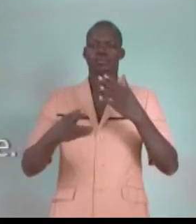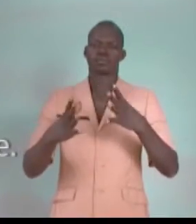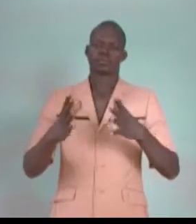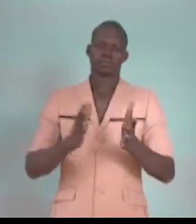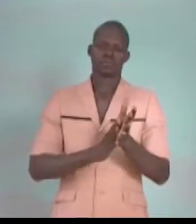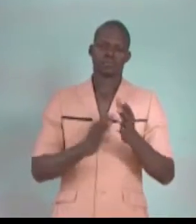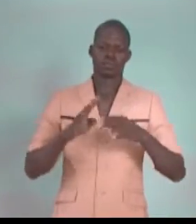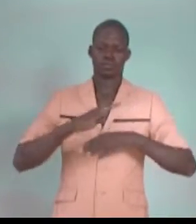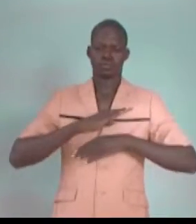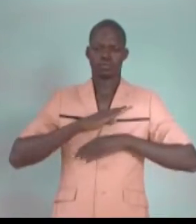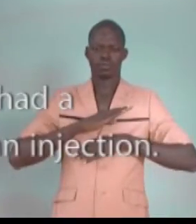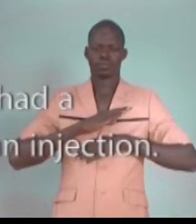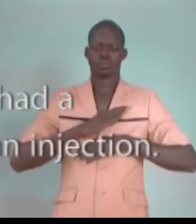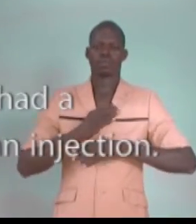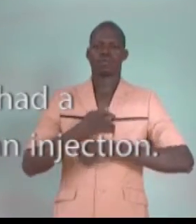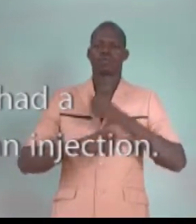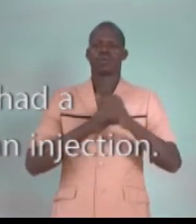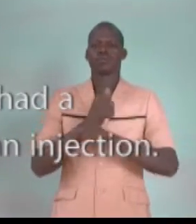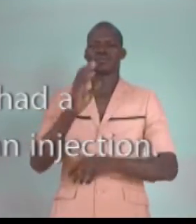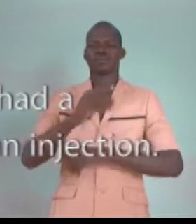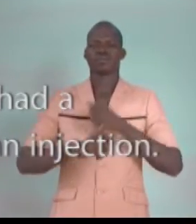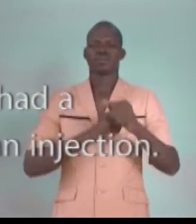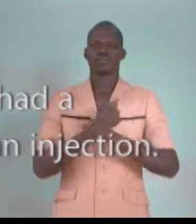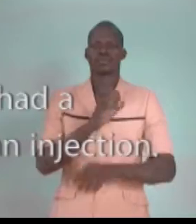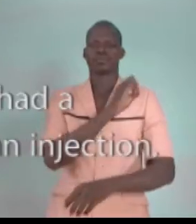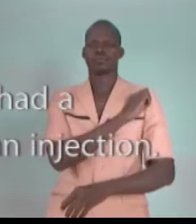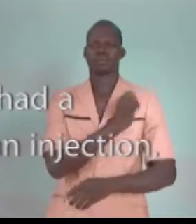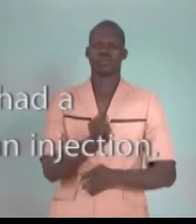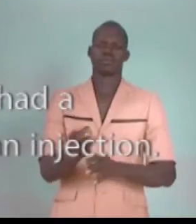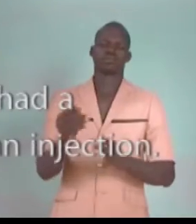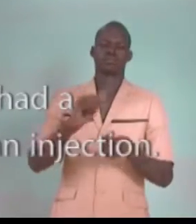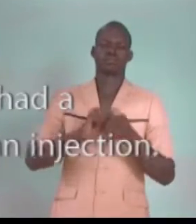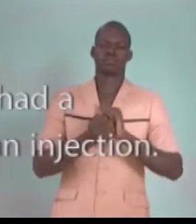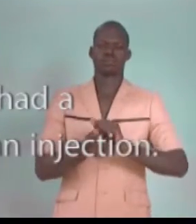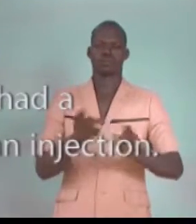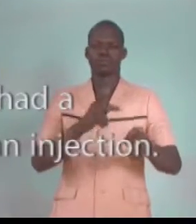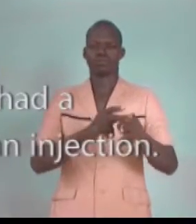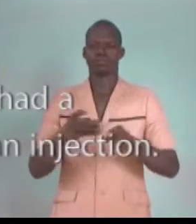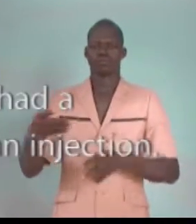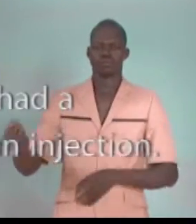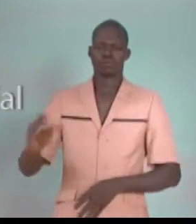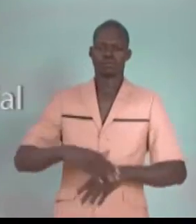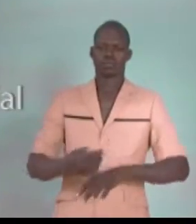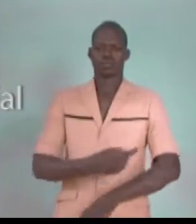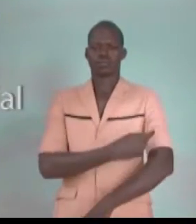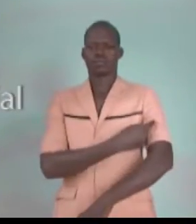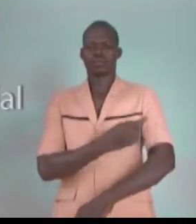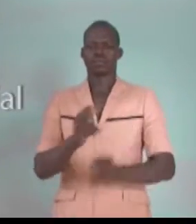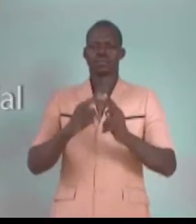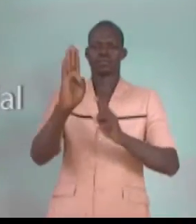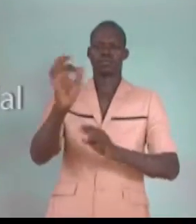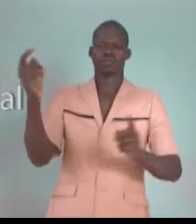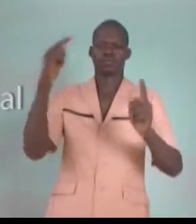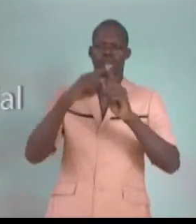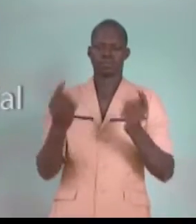satisfaisants. A l'âge de 6 ans, Edouard a eu une malformation de son pied droit suite à une injection. Au Burkina Faso,